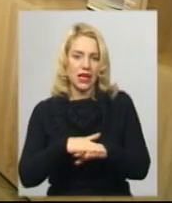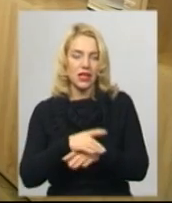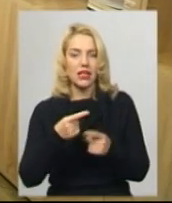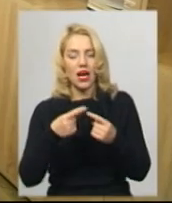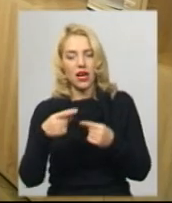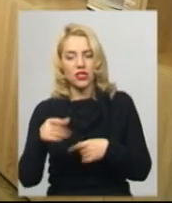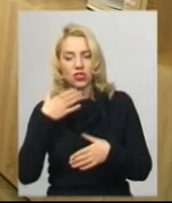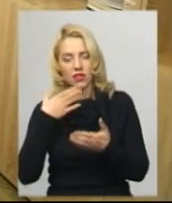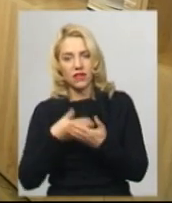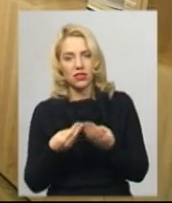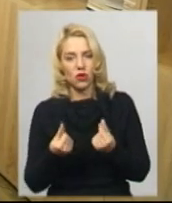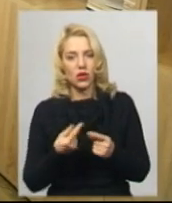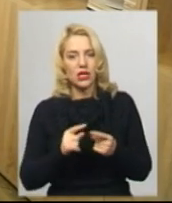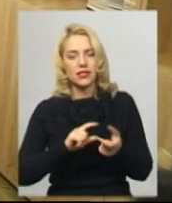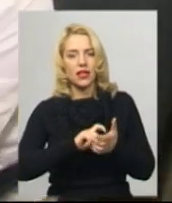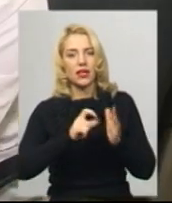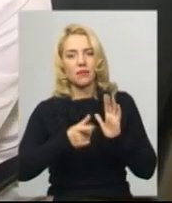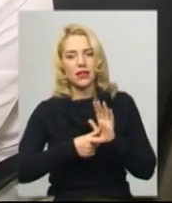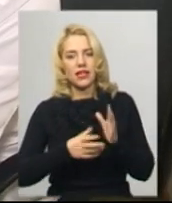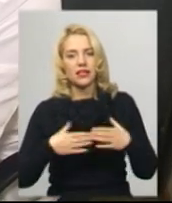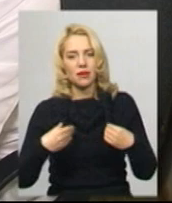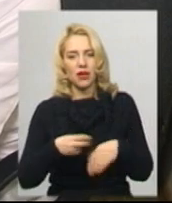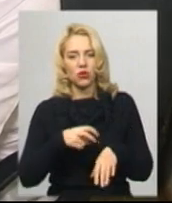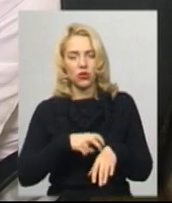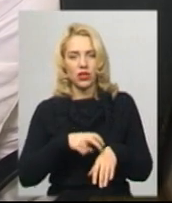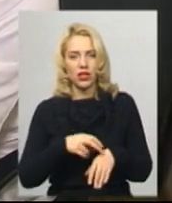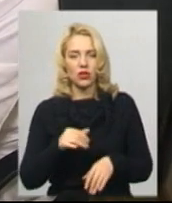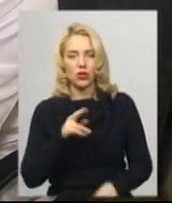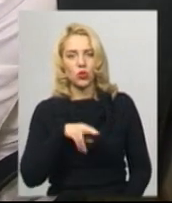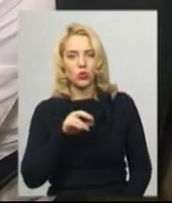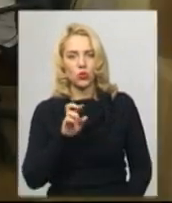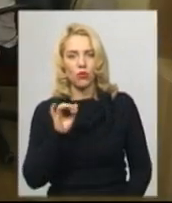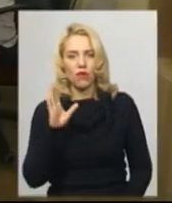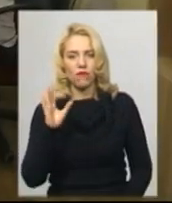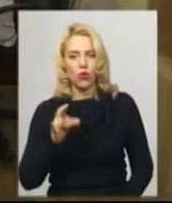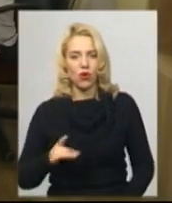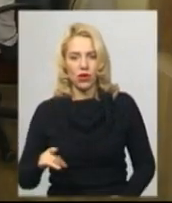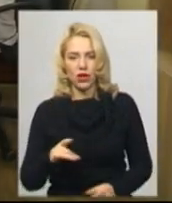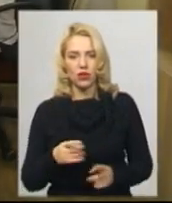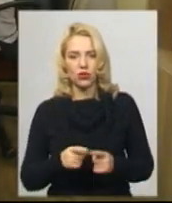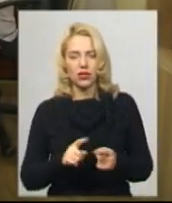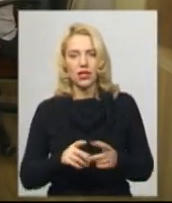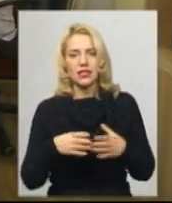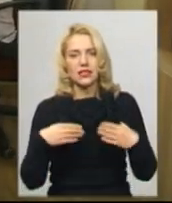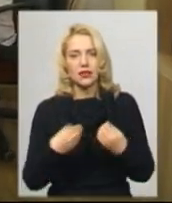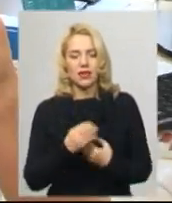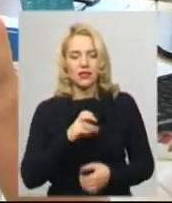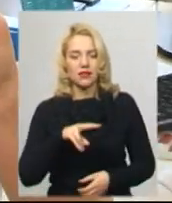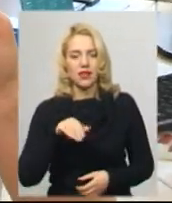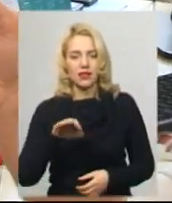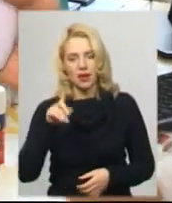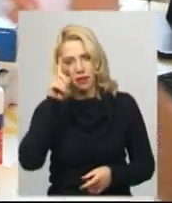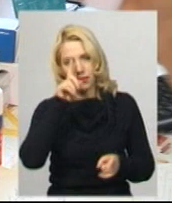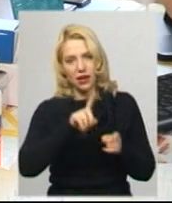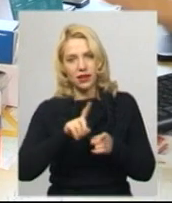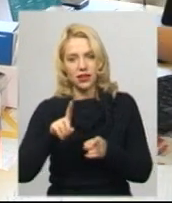Це кабінет сімейного лікаря у Центрі сімейної медицини, що в мікрорайоні Дубове. На огляді перед щепленням родина слита. Брати Петро і Тарас – сестра